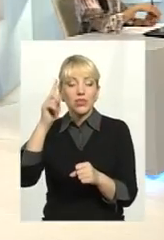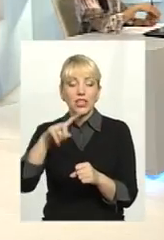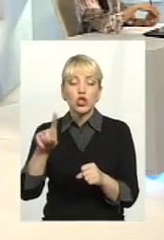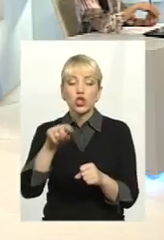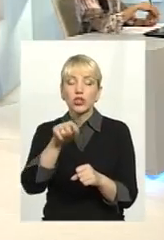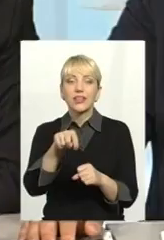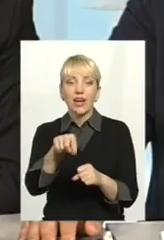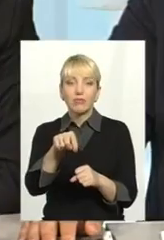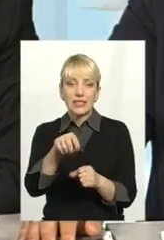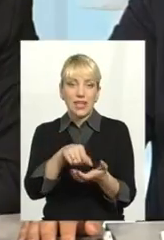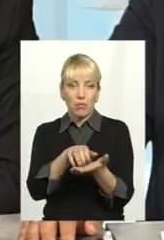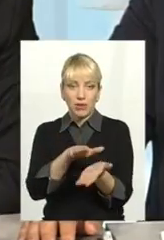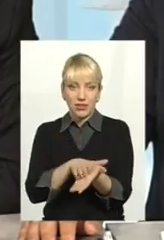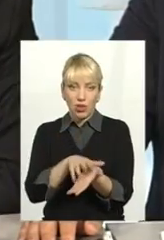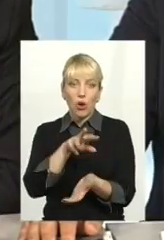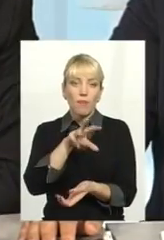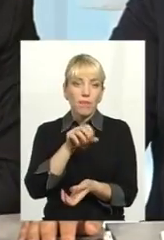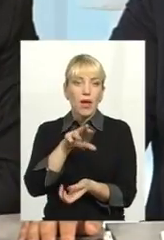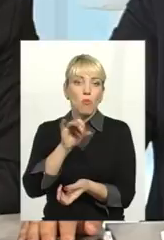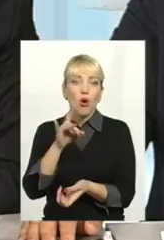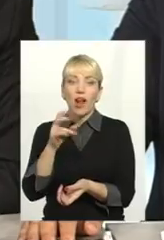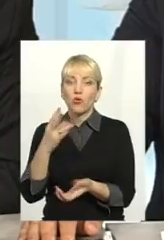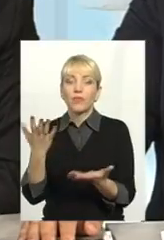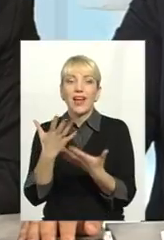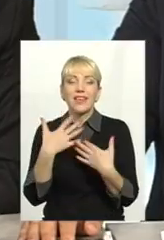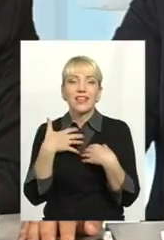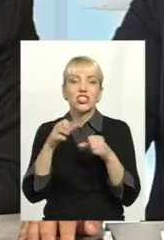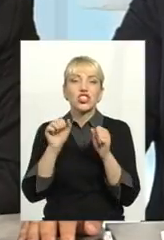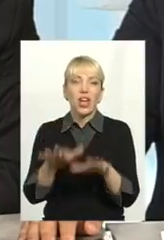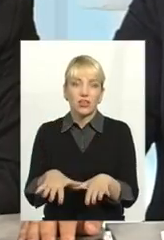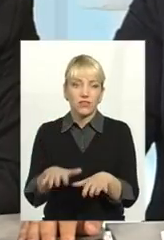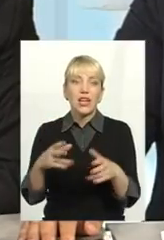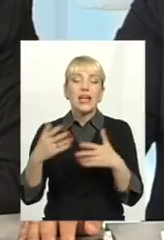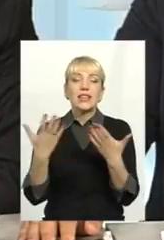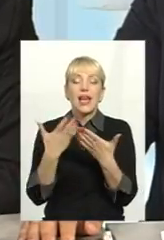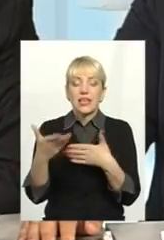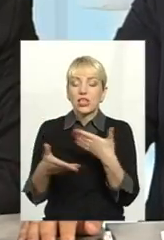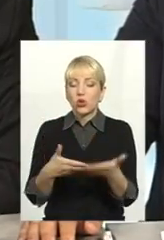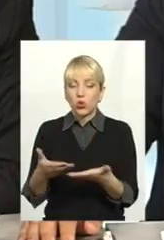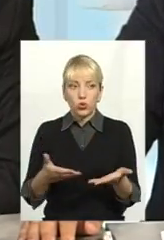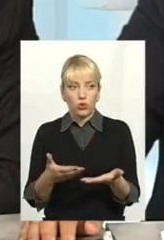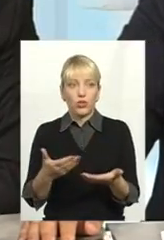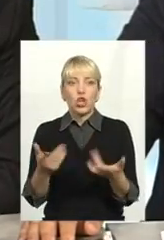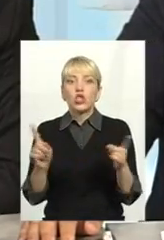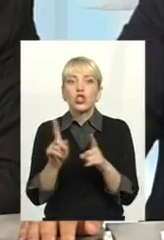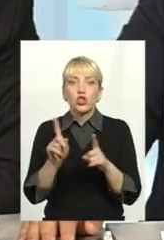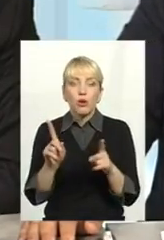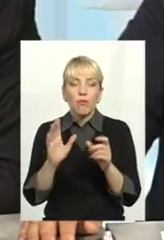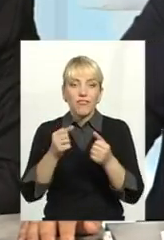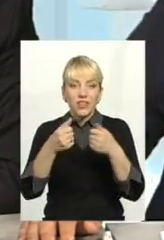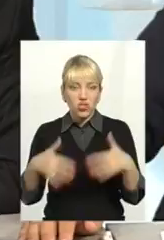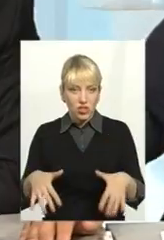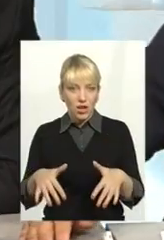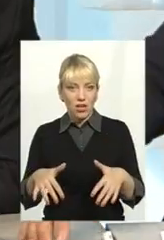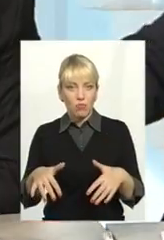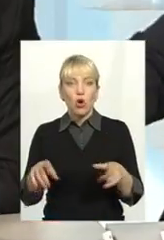записано. Що в тому меморандумі записано. На які жертви і на які кроки, яку позицію ми здали. Що ми, як кажуть,